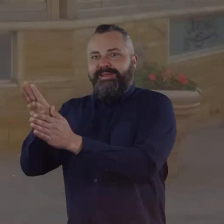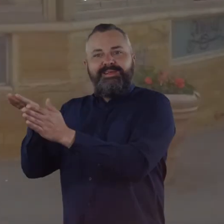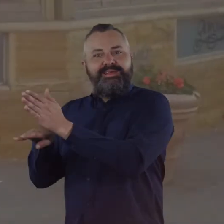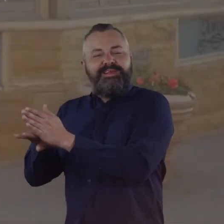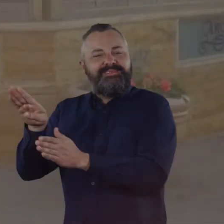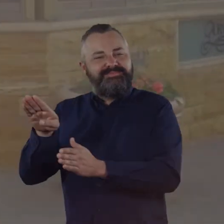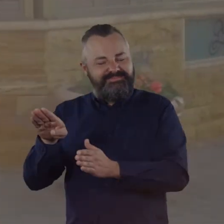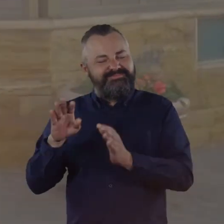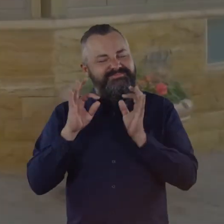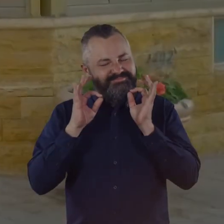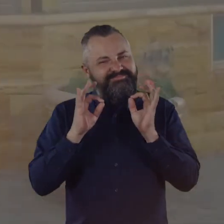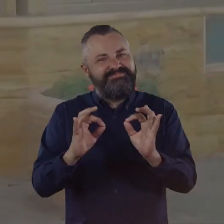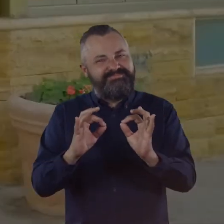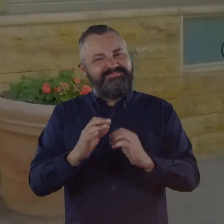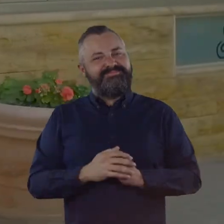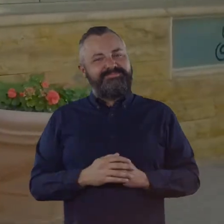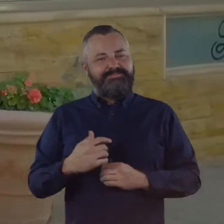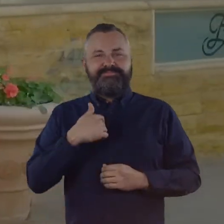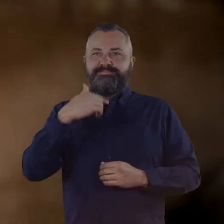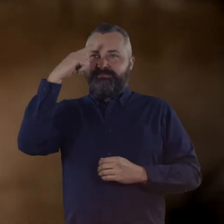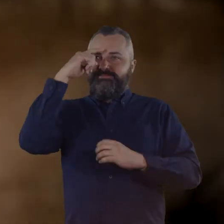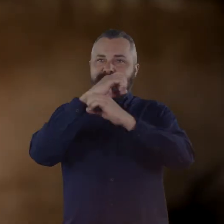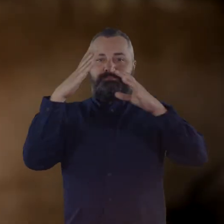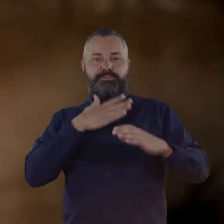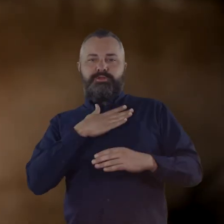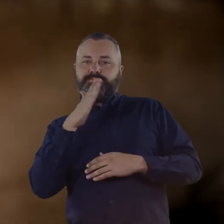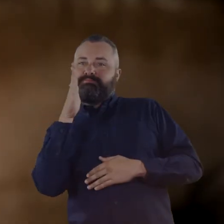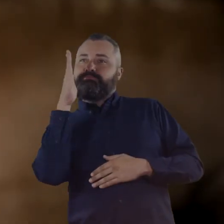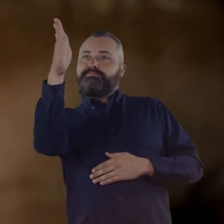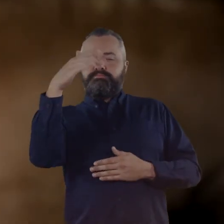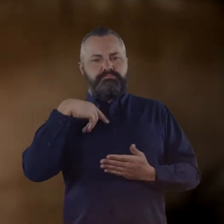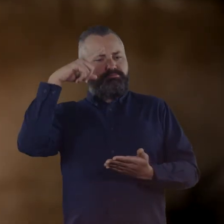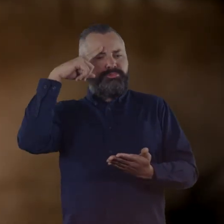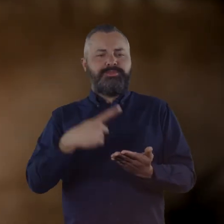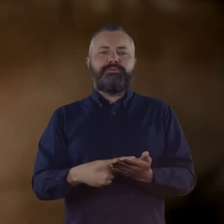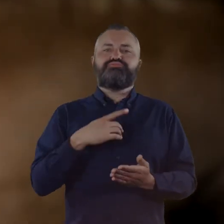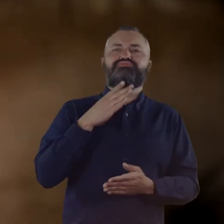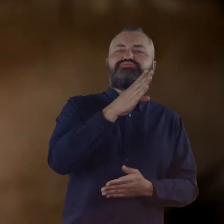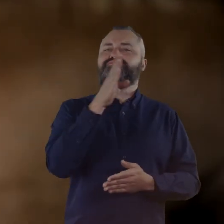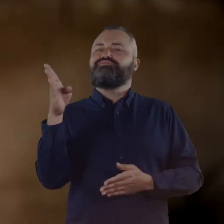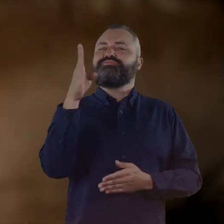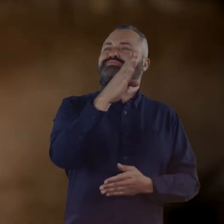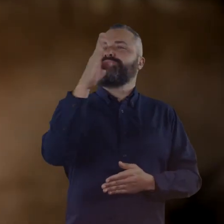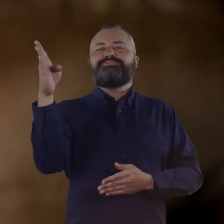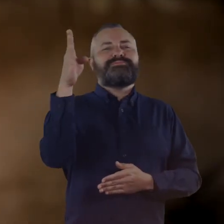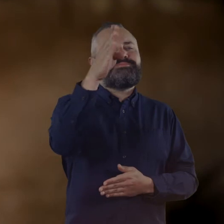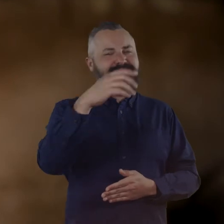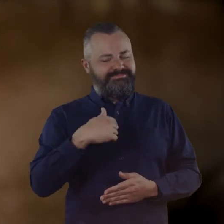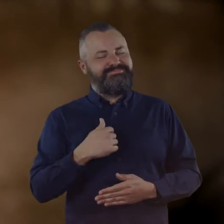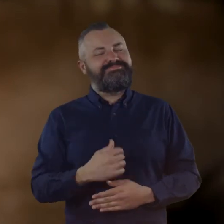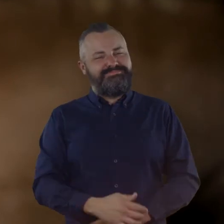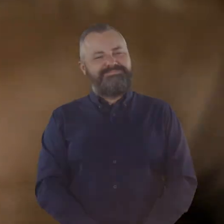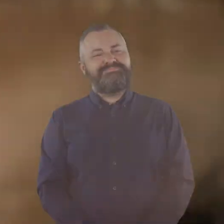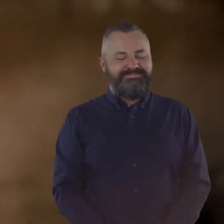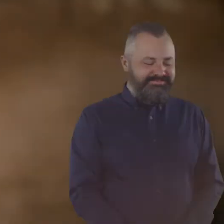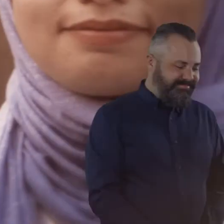حتى ولو كان تغييراً قليلاً إنه بحق شيء جيد لدي الحق في أن أختار مستقبلي وأن